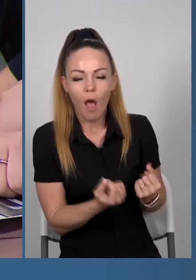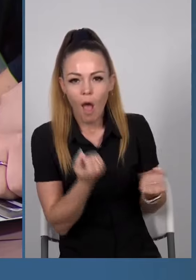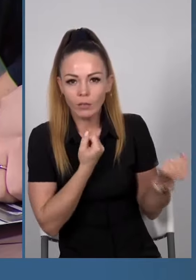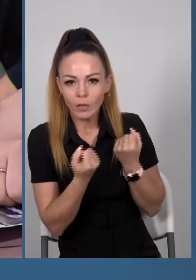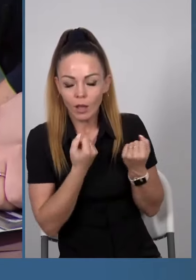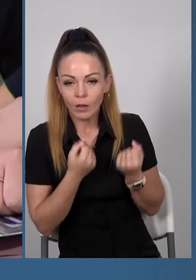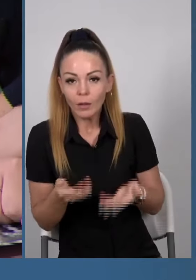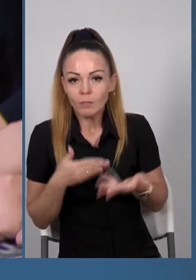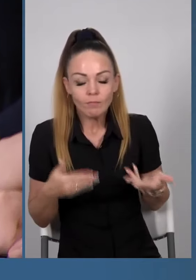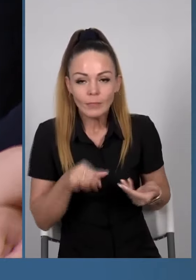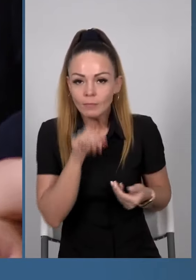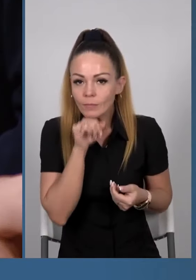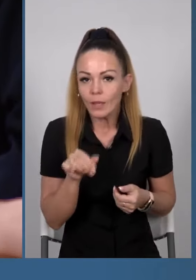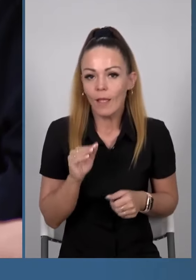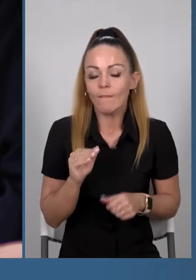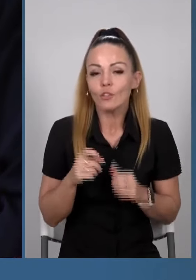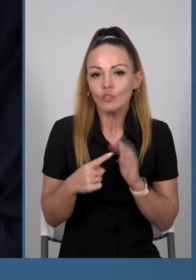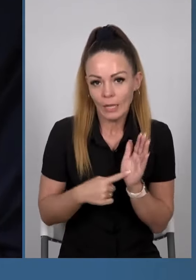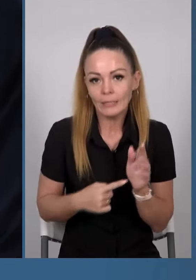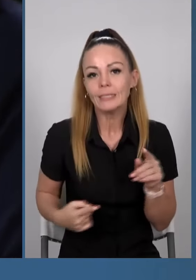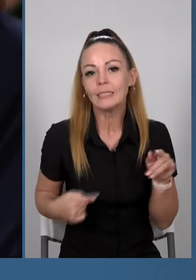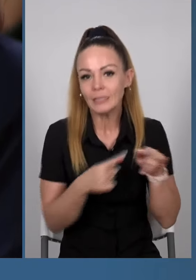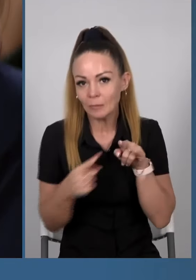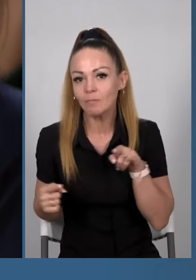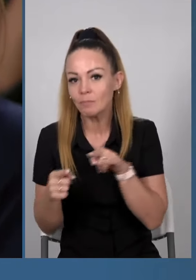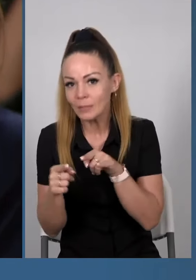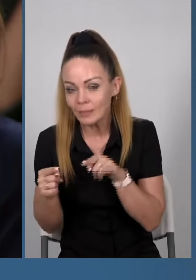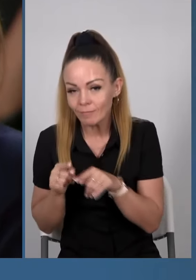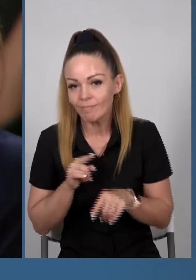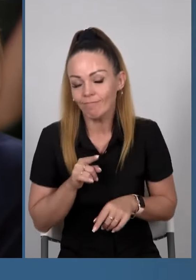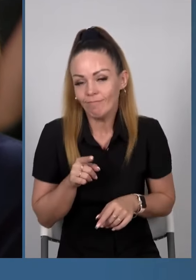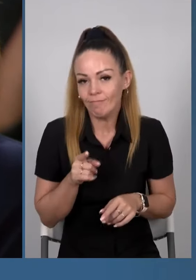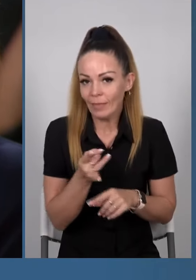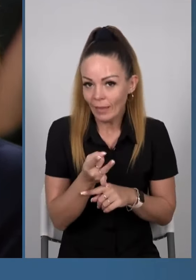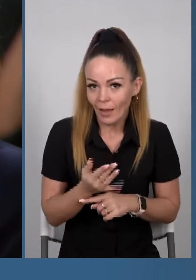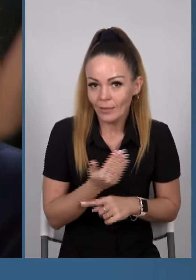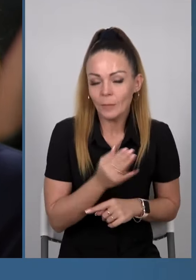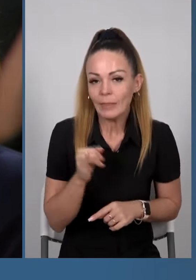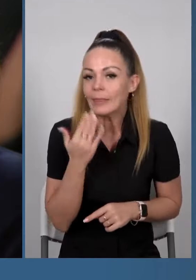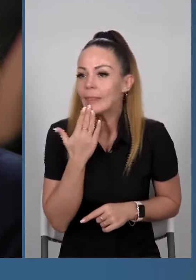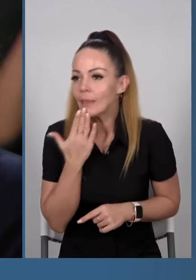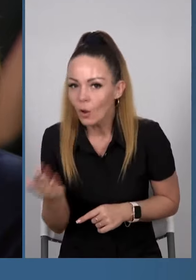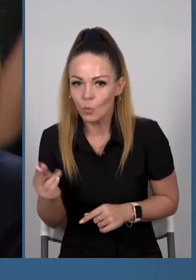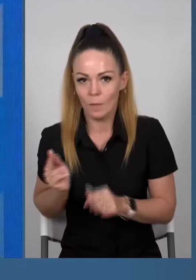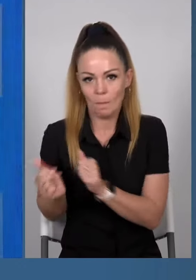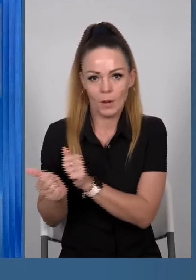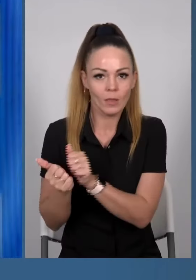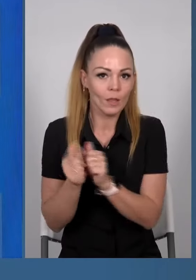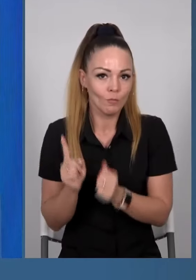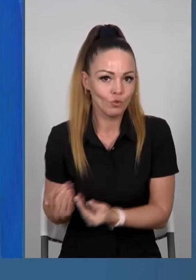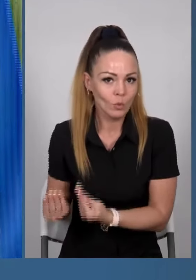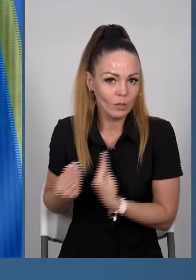ми з допомогою Ф-16 збили деякі ракети. І дякуємо партнерам за те, що надало нам це Ф-16.